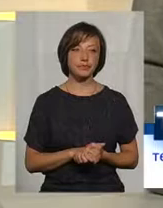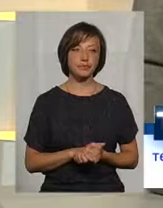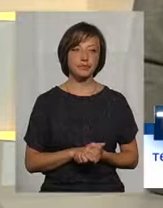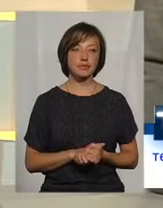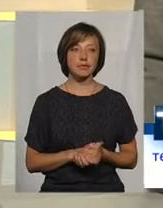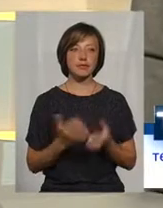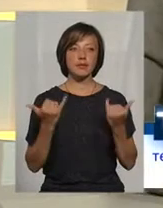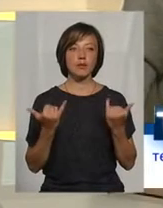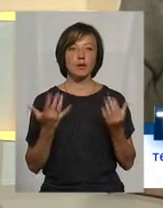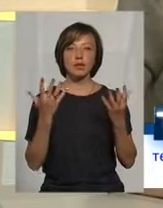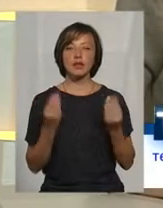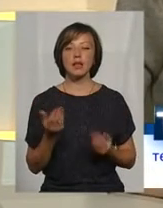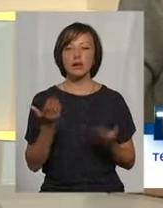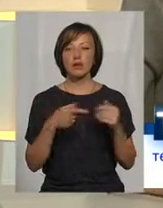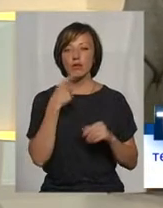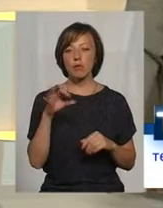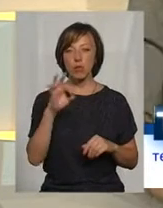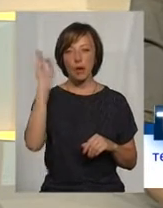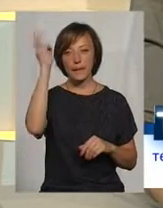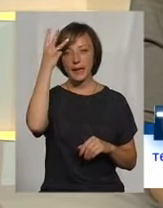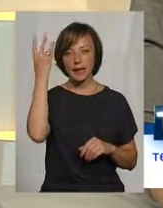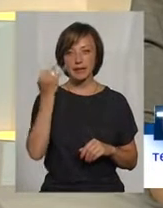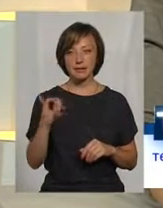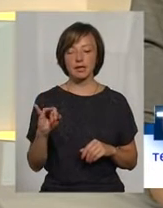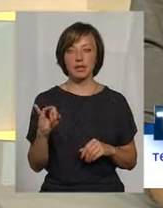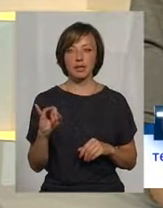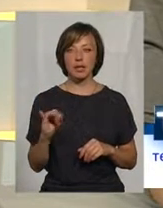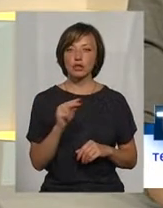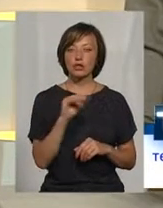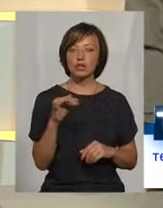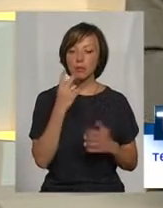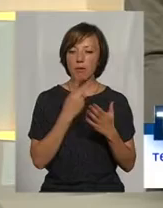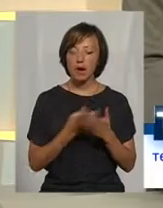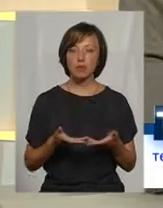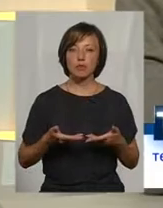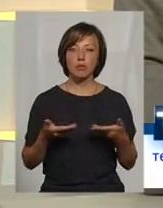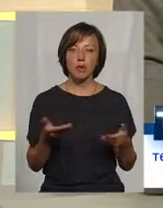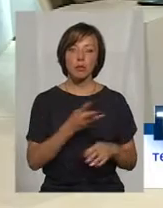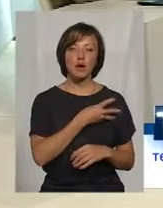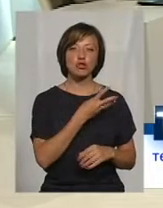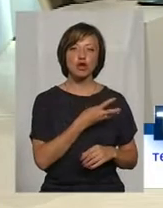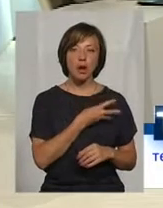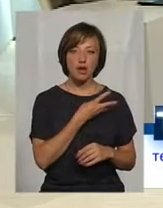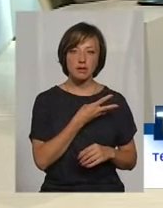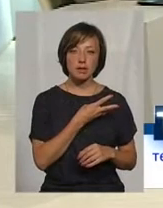на сьогоднішній день, якщо говорити про обласний центр, Хмельницький, чи бачимо ми бажання